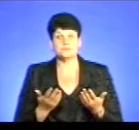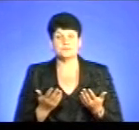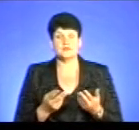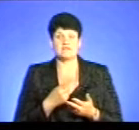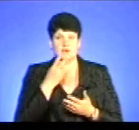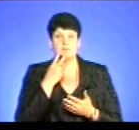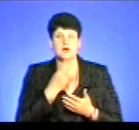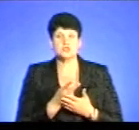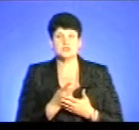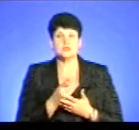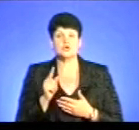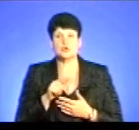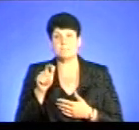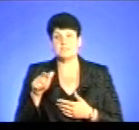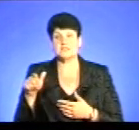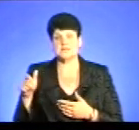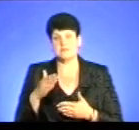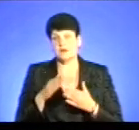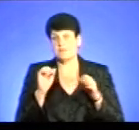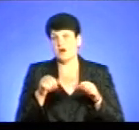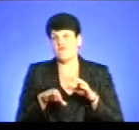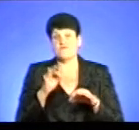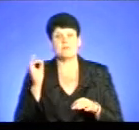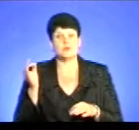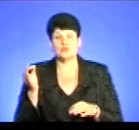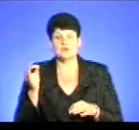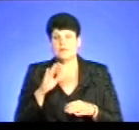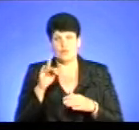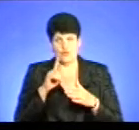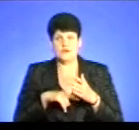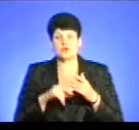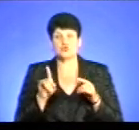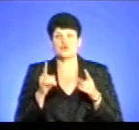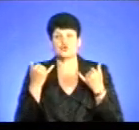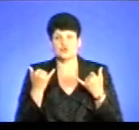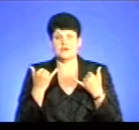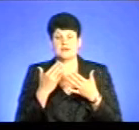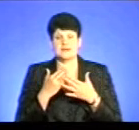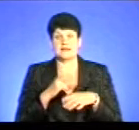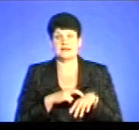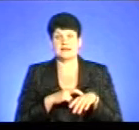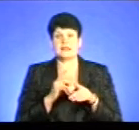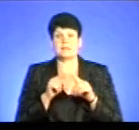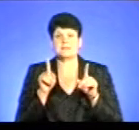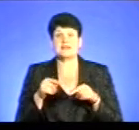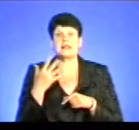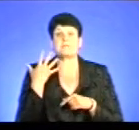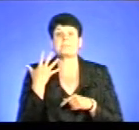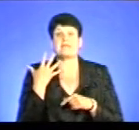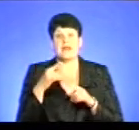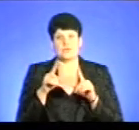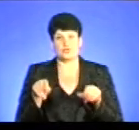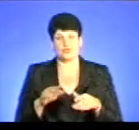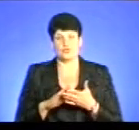бачите, що пацієнти мають право вибору. І повідти, що сьогодні є лікарі, які підписали 5 декларацій, є